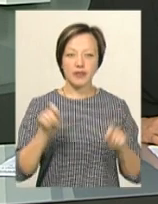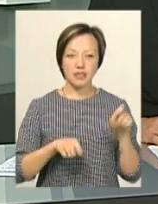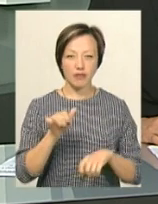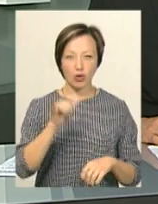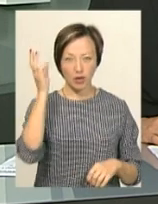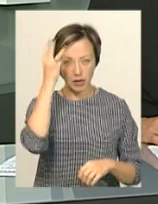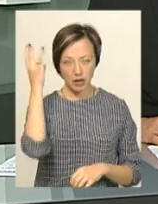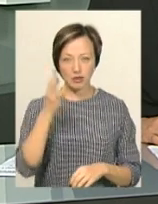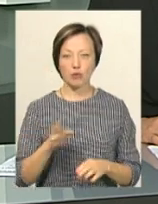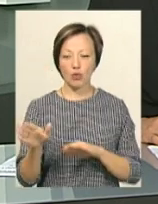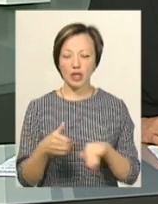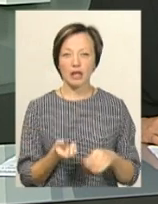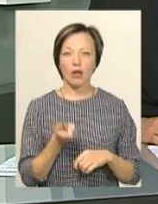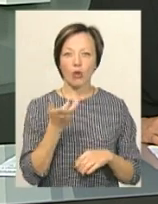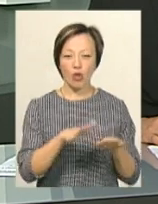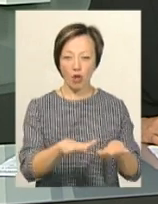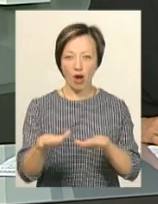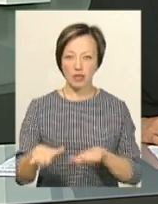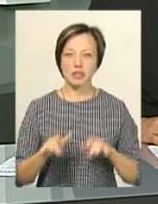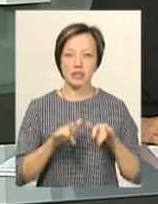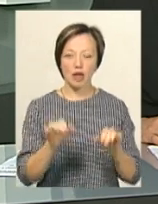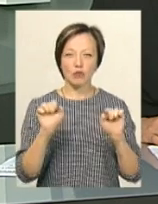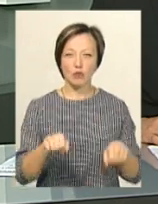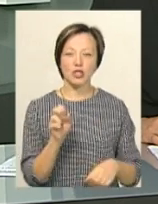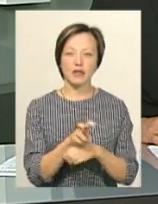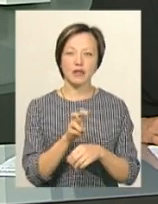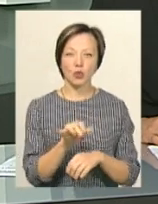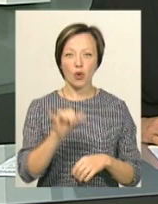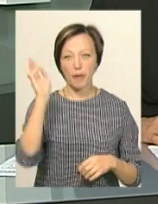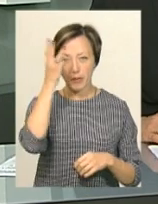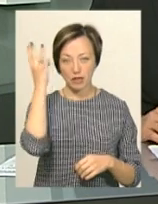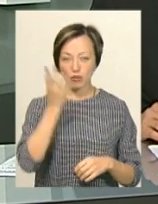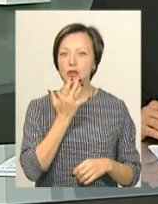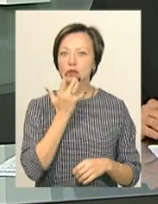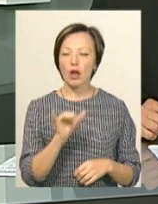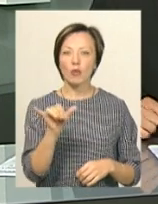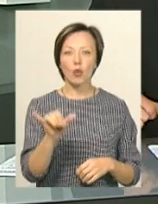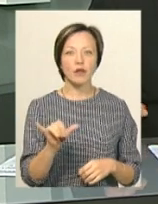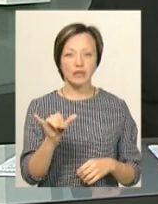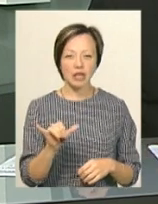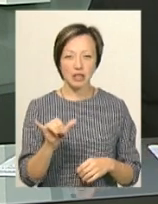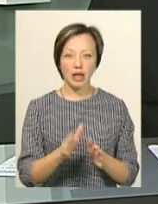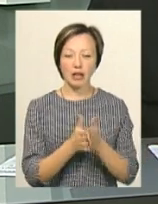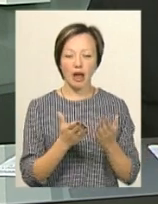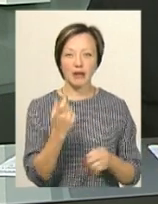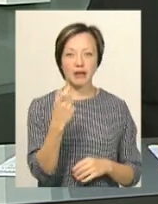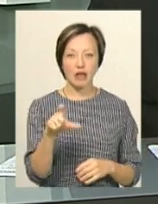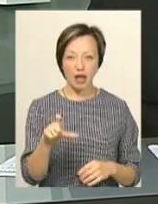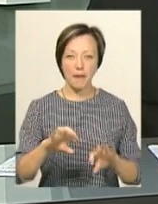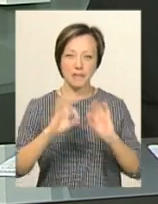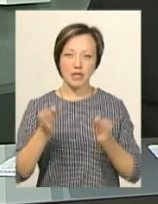Хмельницькому пройде на кількох локаціях. Зокрема, захід можна відвідати у Хмельницькому національному університеті, книгальні є,